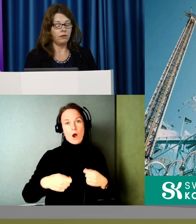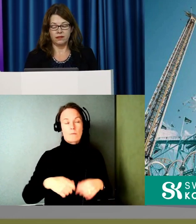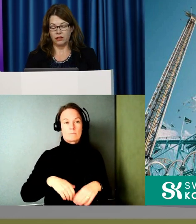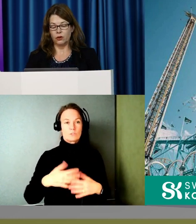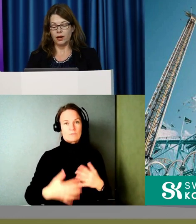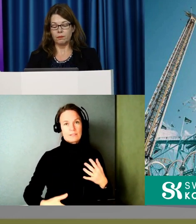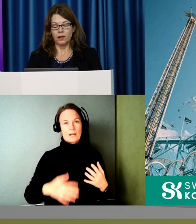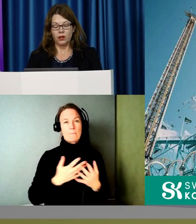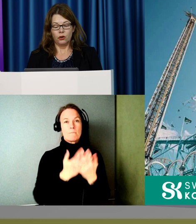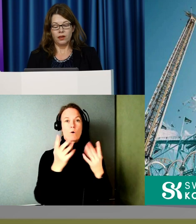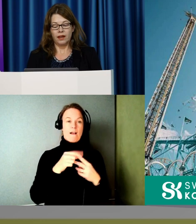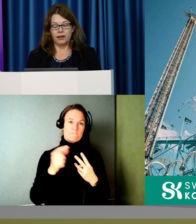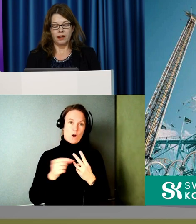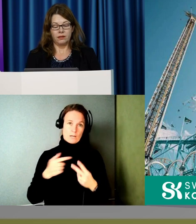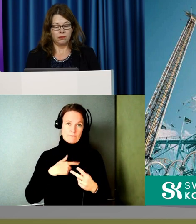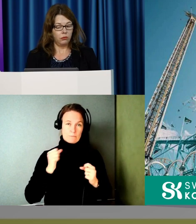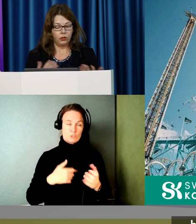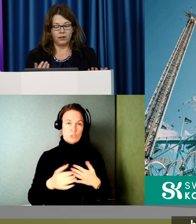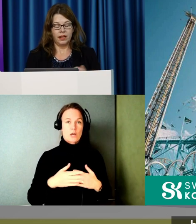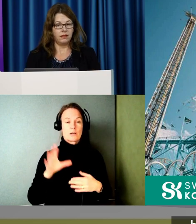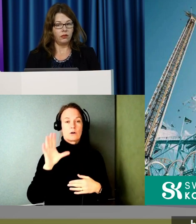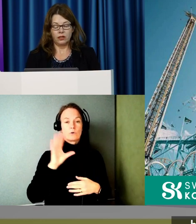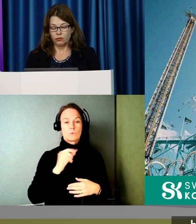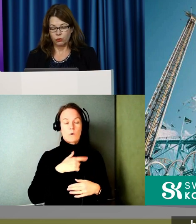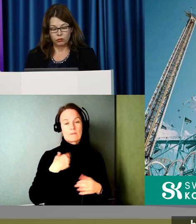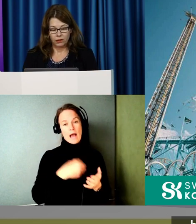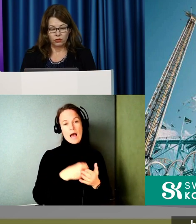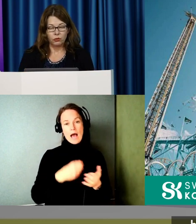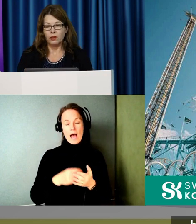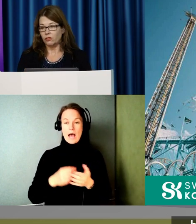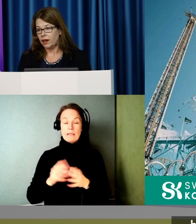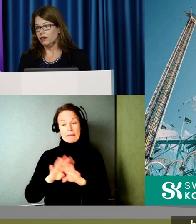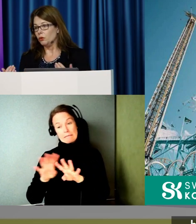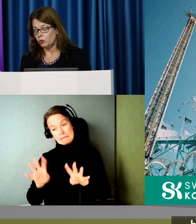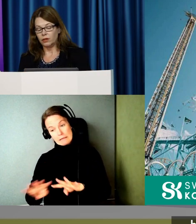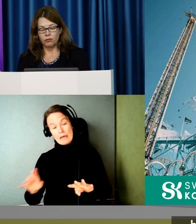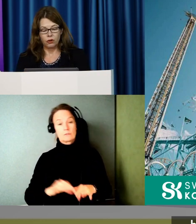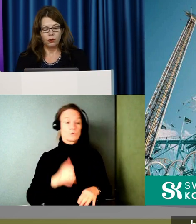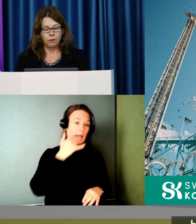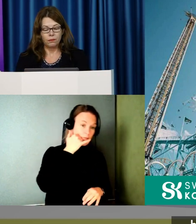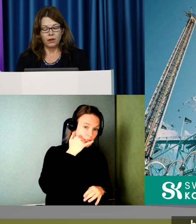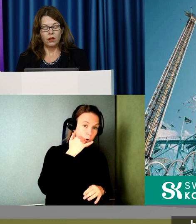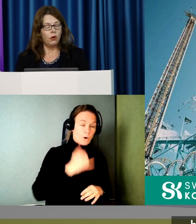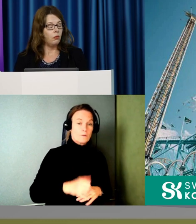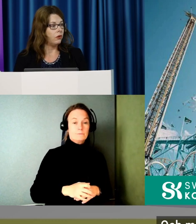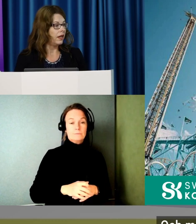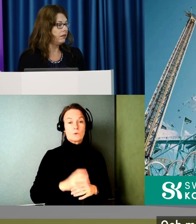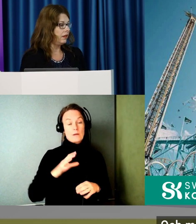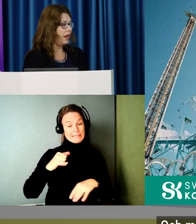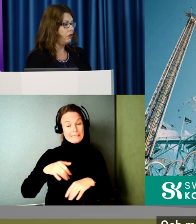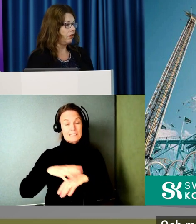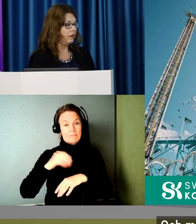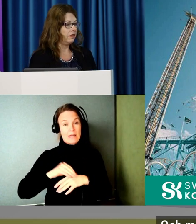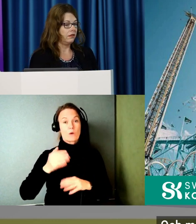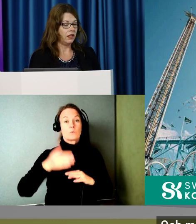val vi ska göra. Och vi handlar både över nätet och telefon som jag sa då, i Sverige och utanför då. Och många